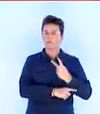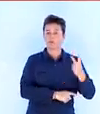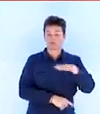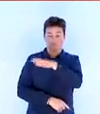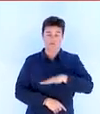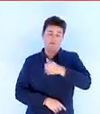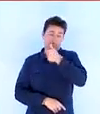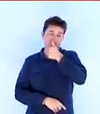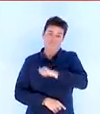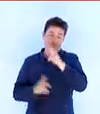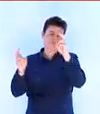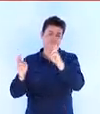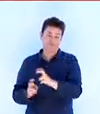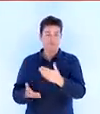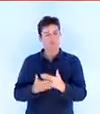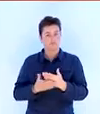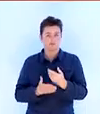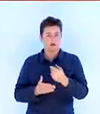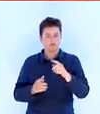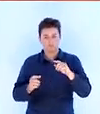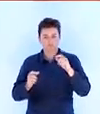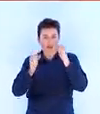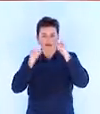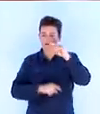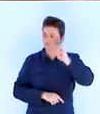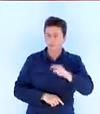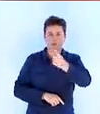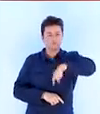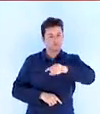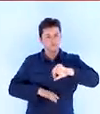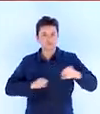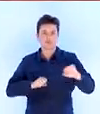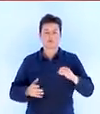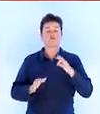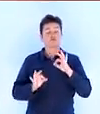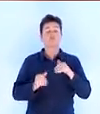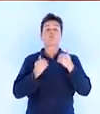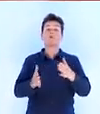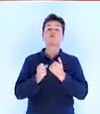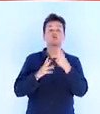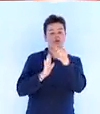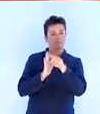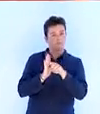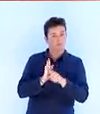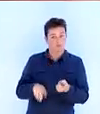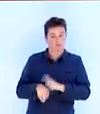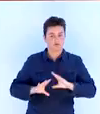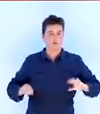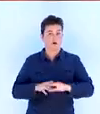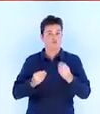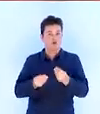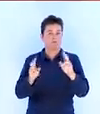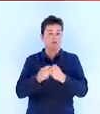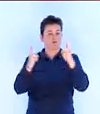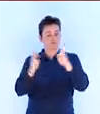toujours moins dans votre portefeuille. Cette situation n'est pas une fatalité. On peut agir, on doit agir. Je propose plusieurs mesures immédiates,